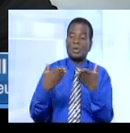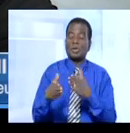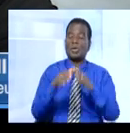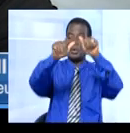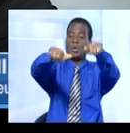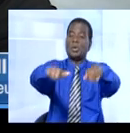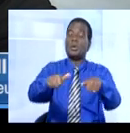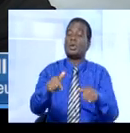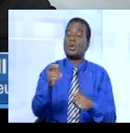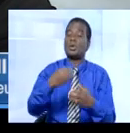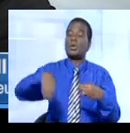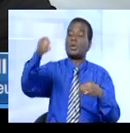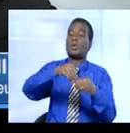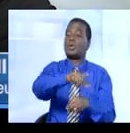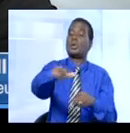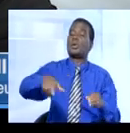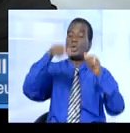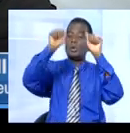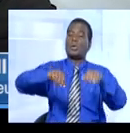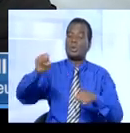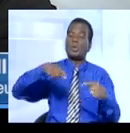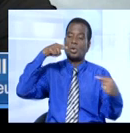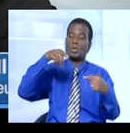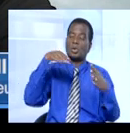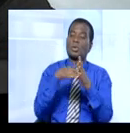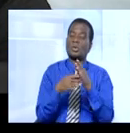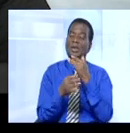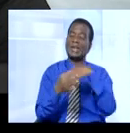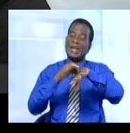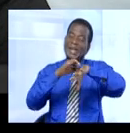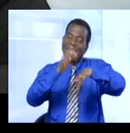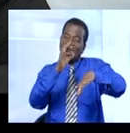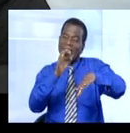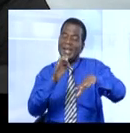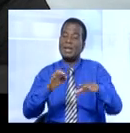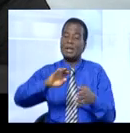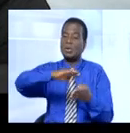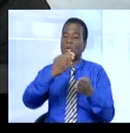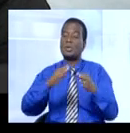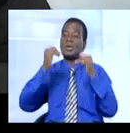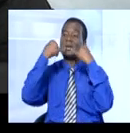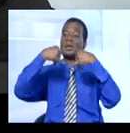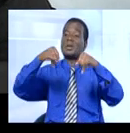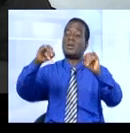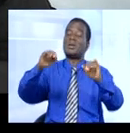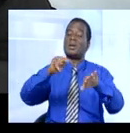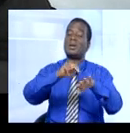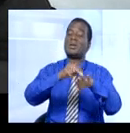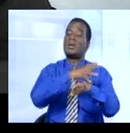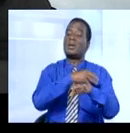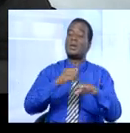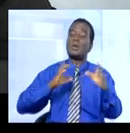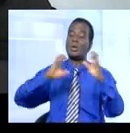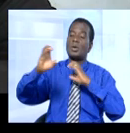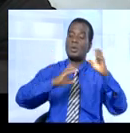de renforcer leur capacité de lutte contre les tiques, d'améliorer l'information et la